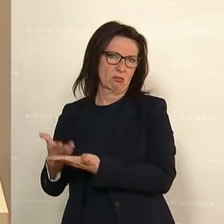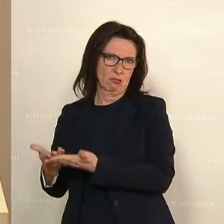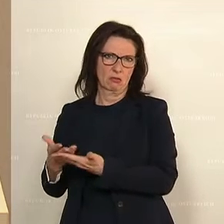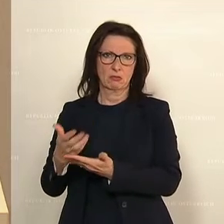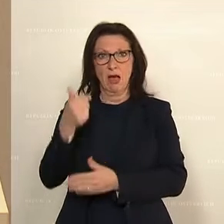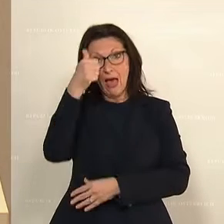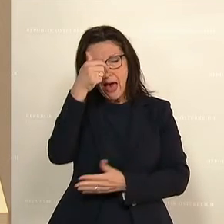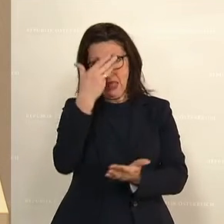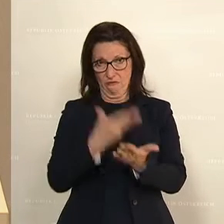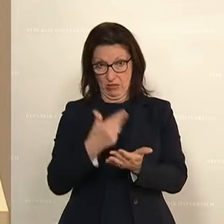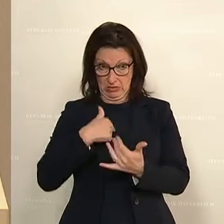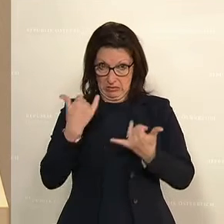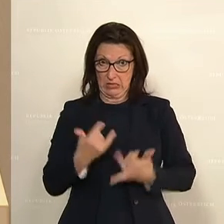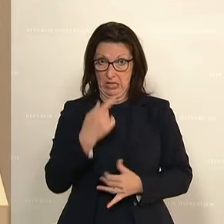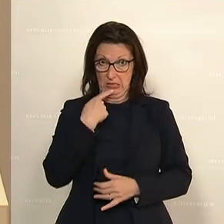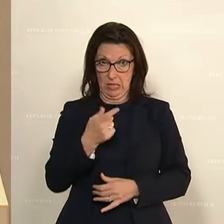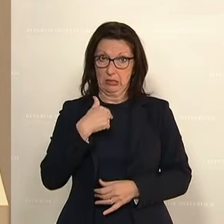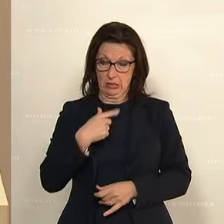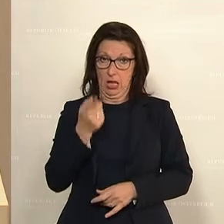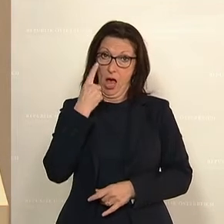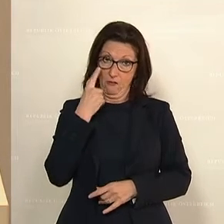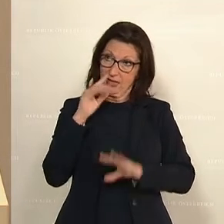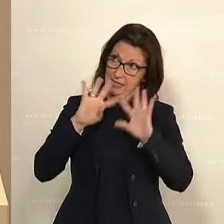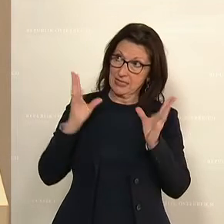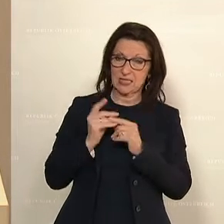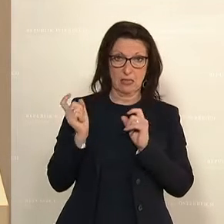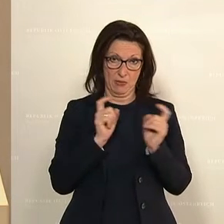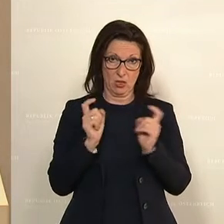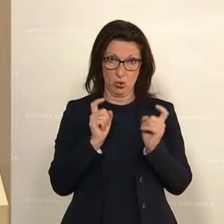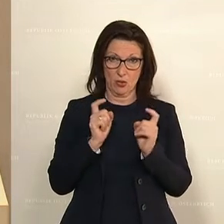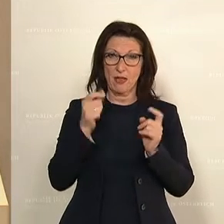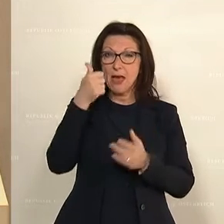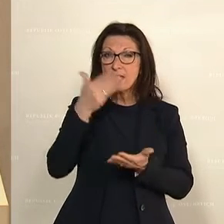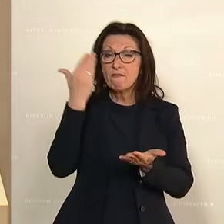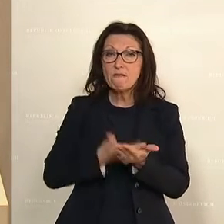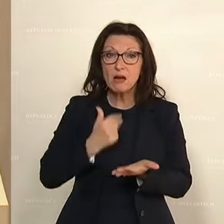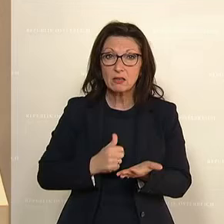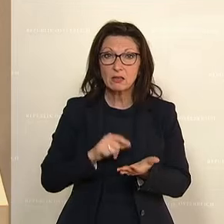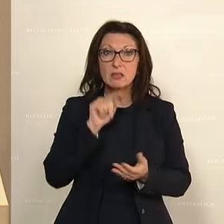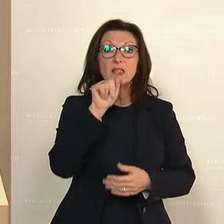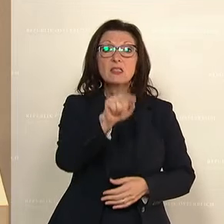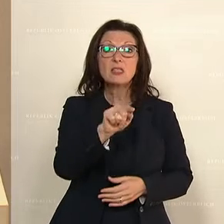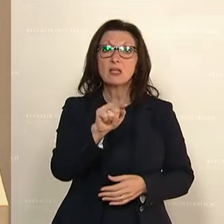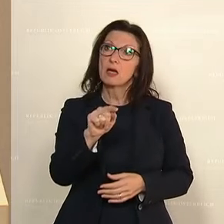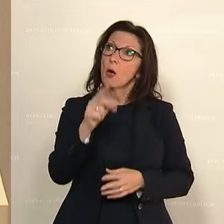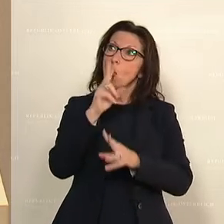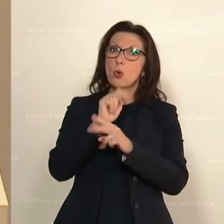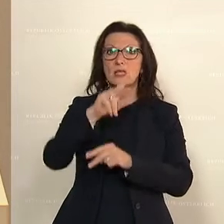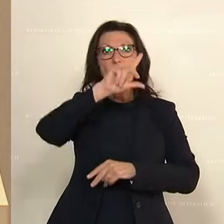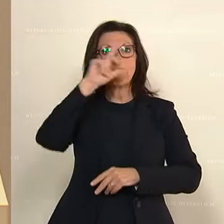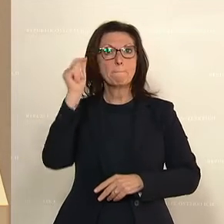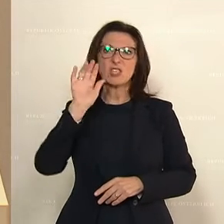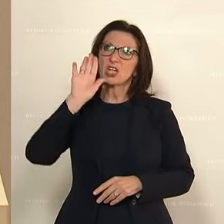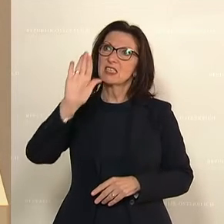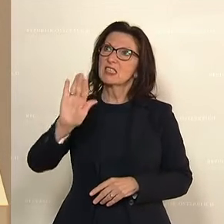sagen, der mir aufgefallen ist bei der gesamten Debatte heute. Fakt ist, Sie spüren die alltäglichen Sorgen der Österreicherinnen und